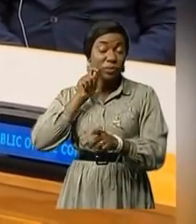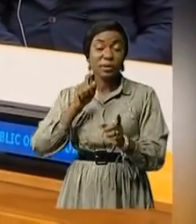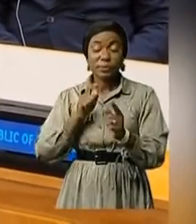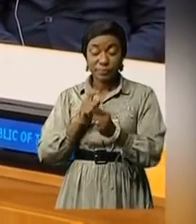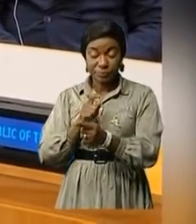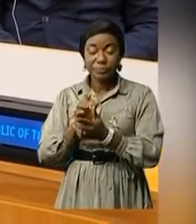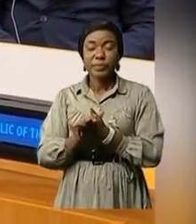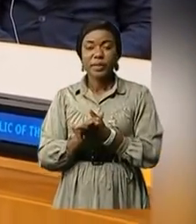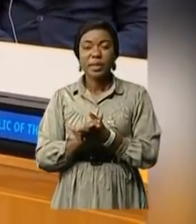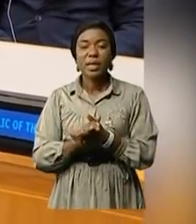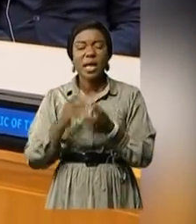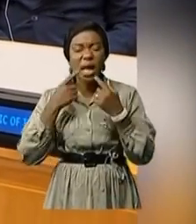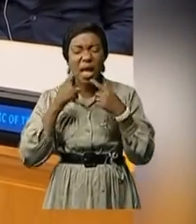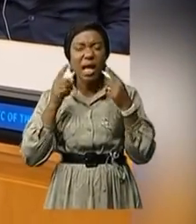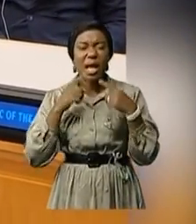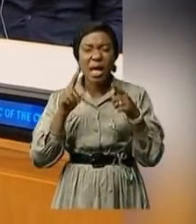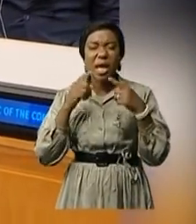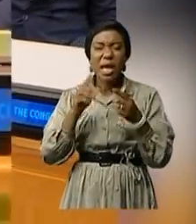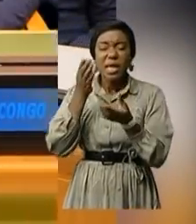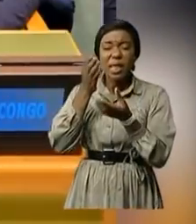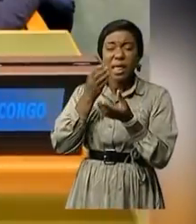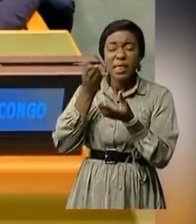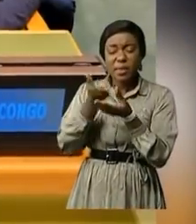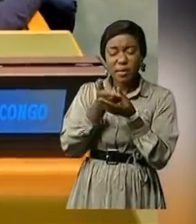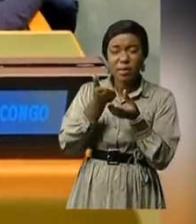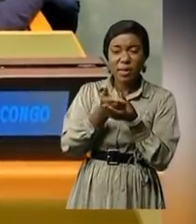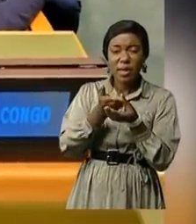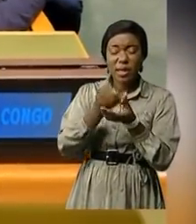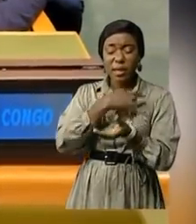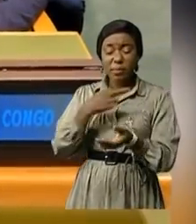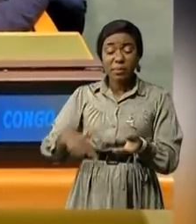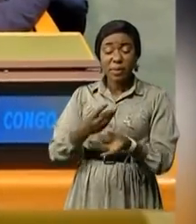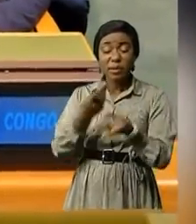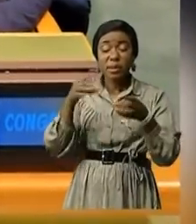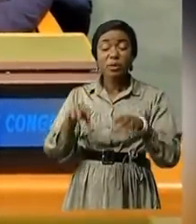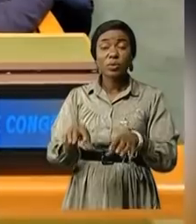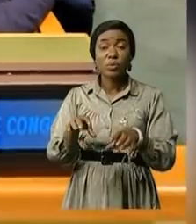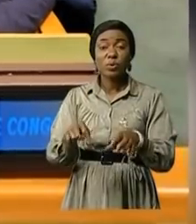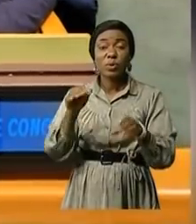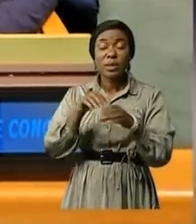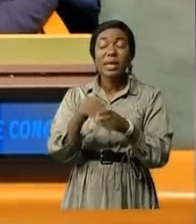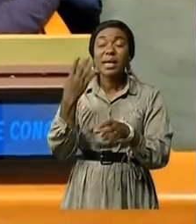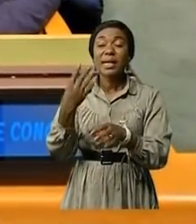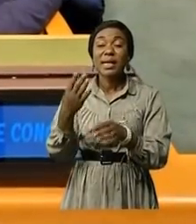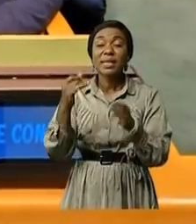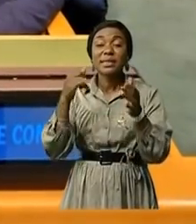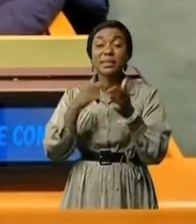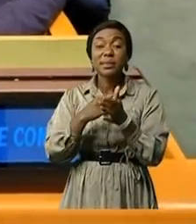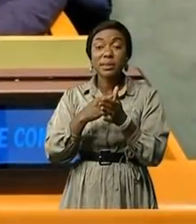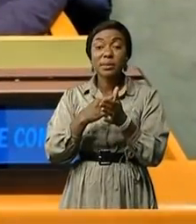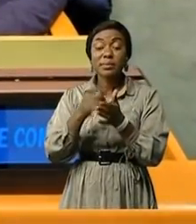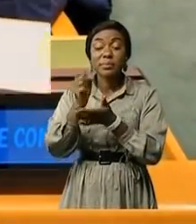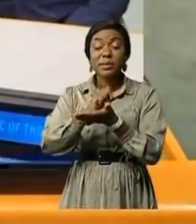diplomatique que la République démocratique du Congo vient d'enregistrer au cours de la 46e session du conseil de droits de l'homme